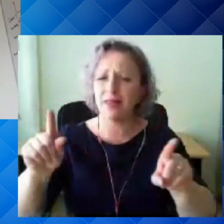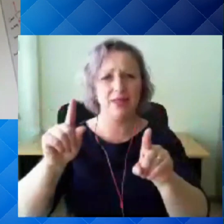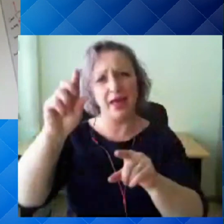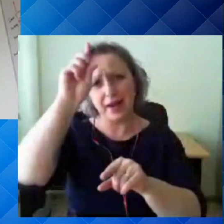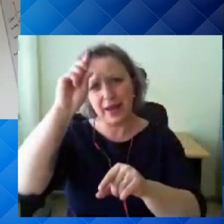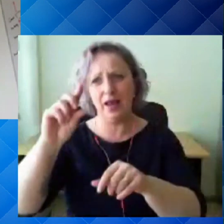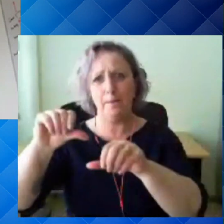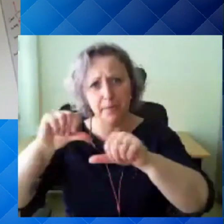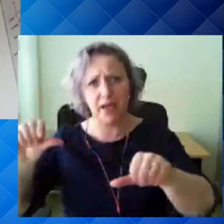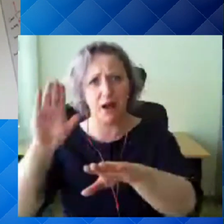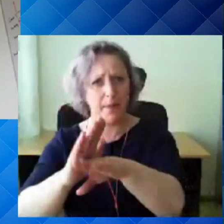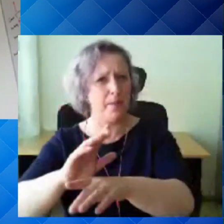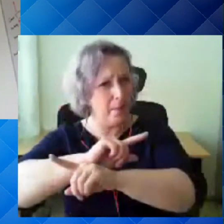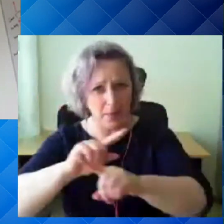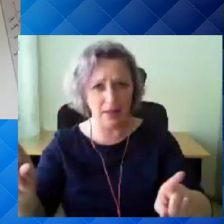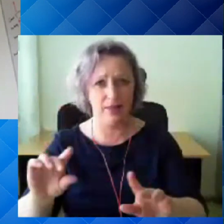kehtestama.